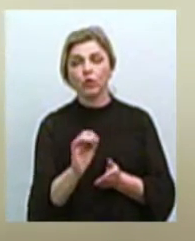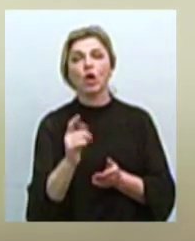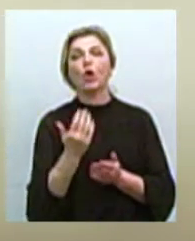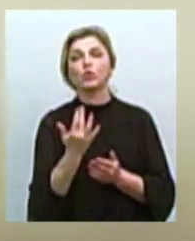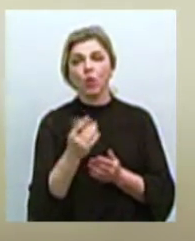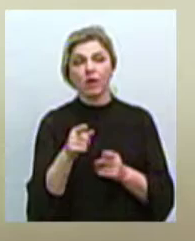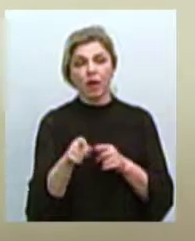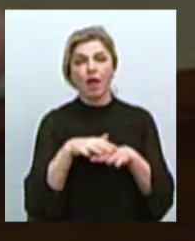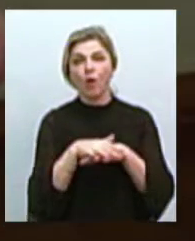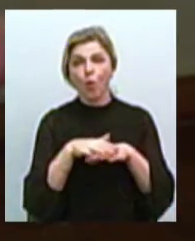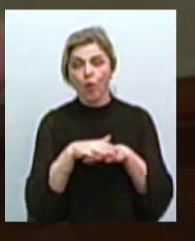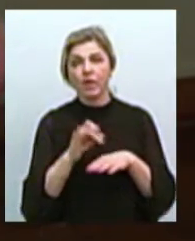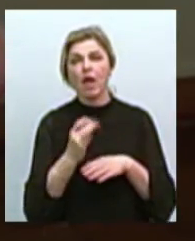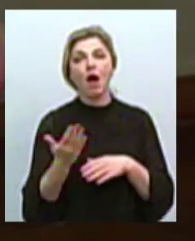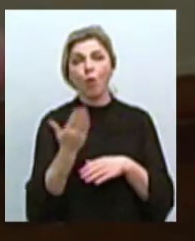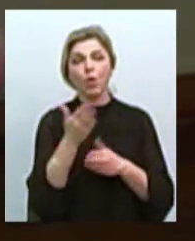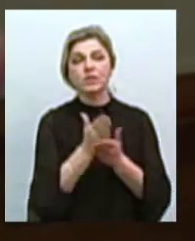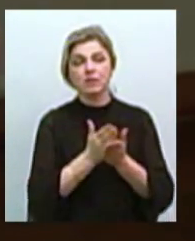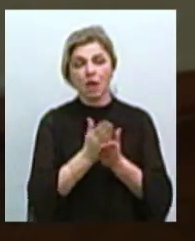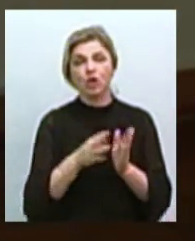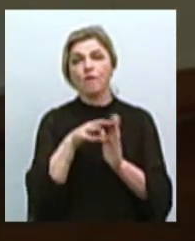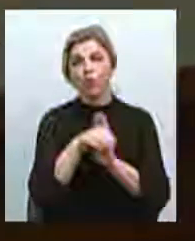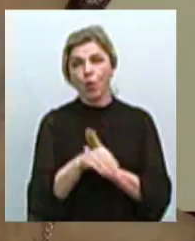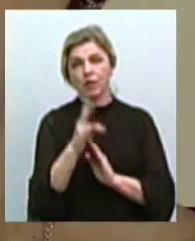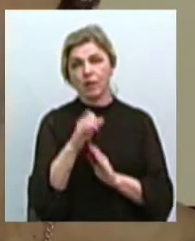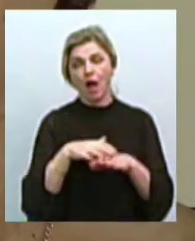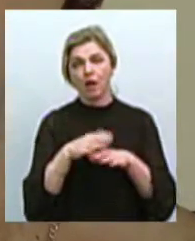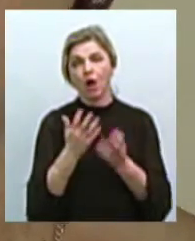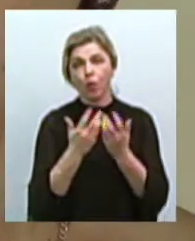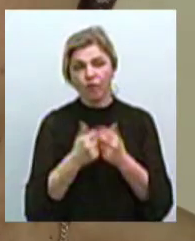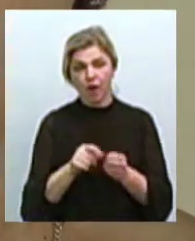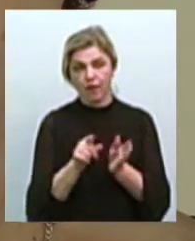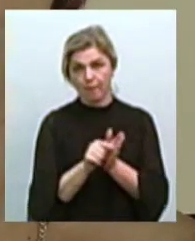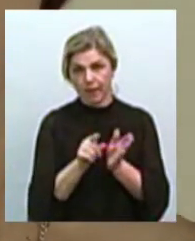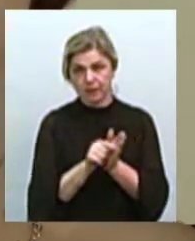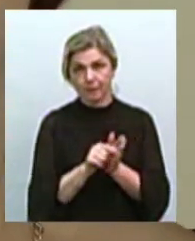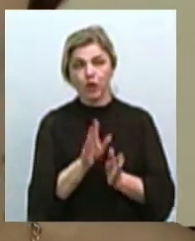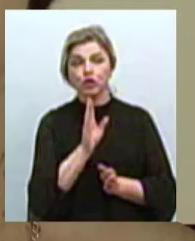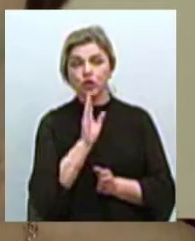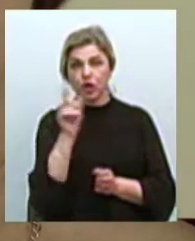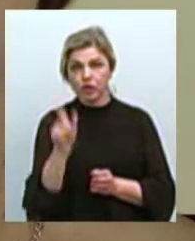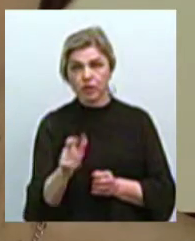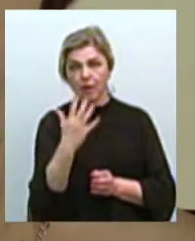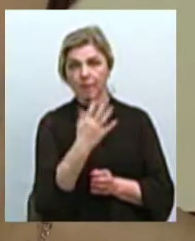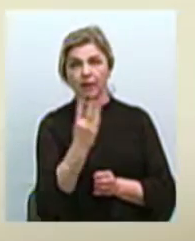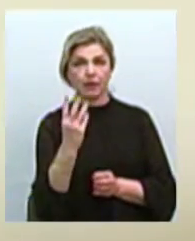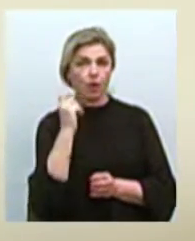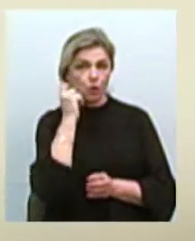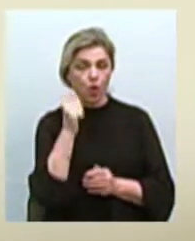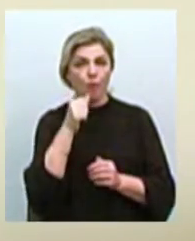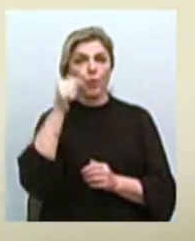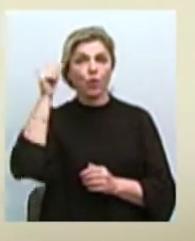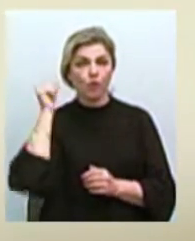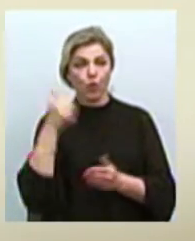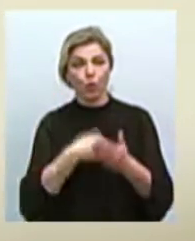нараховувалась і який стаж входить для нарахування пенсії. Вікторій Космачовій – 53. Минулого року вона